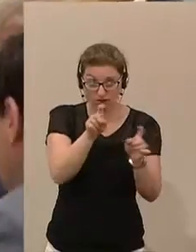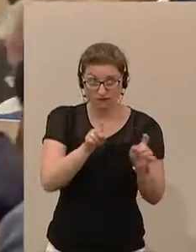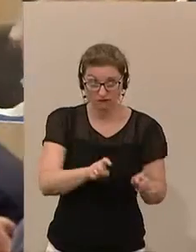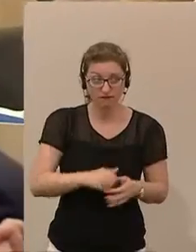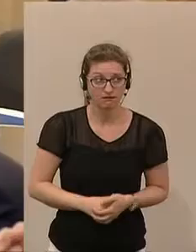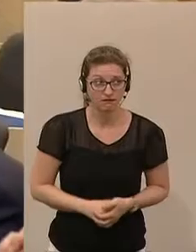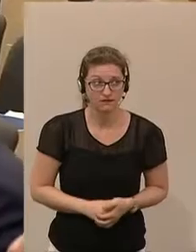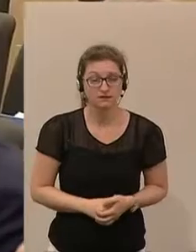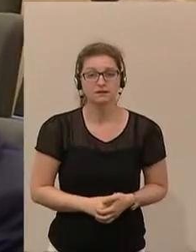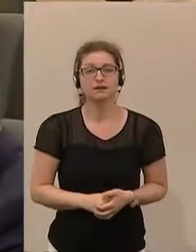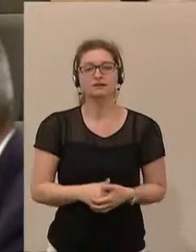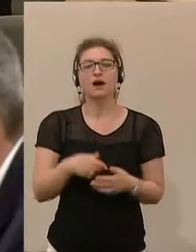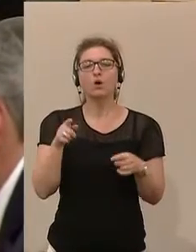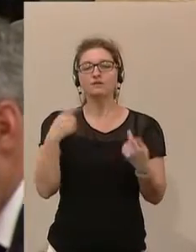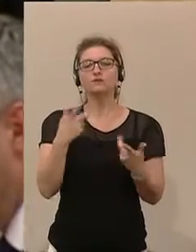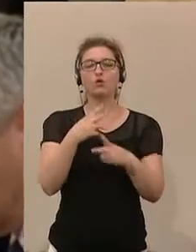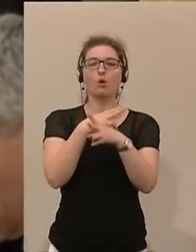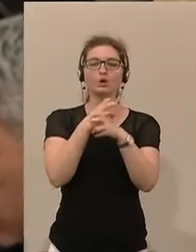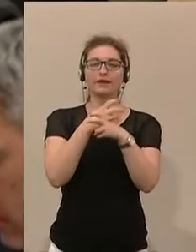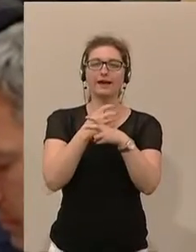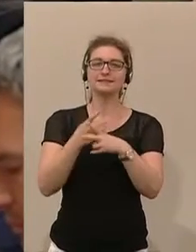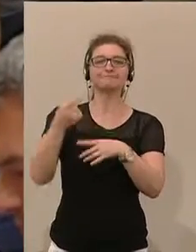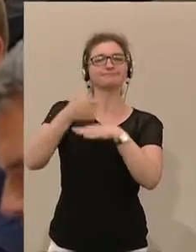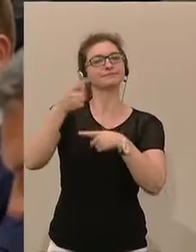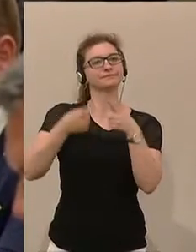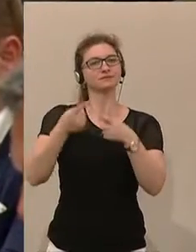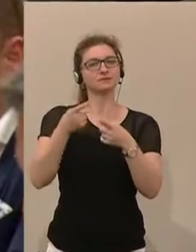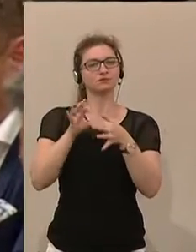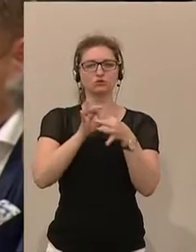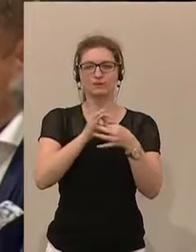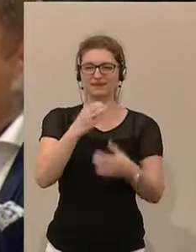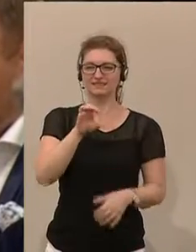Und zur Souveränität Österreichs im Zusammenhang mit CETA,